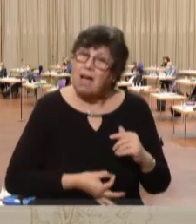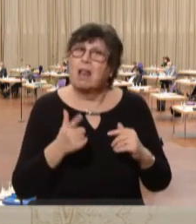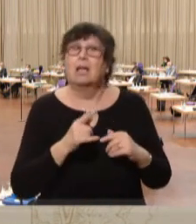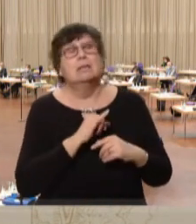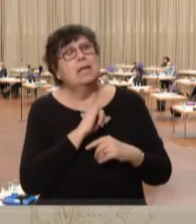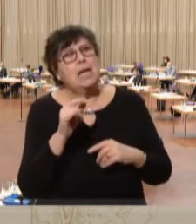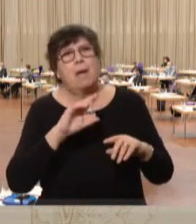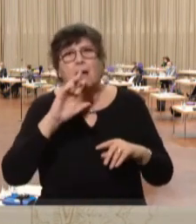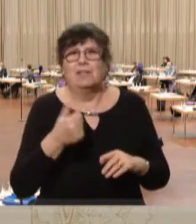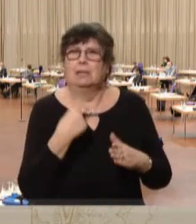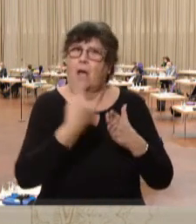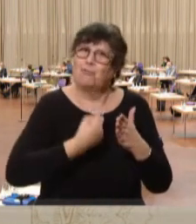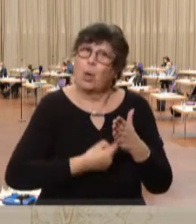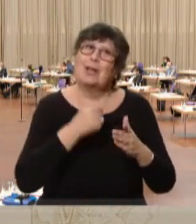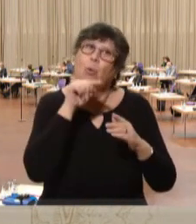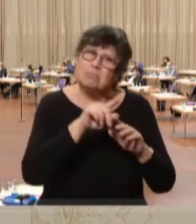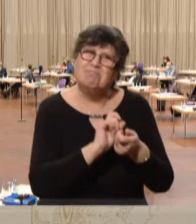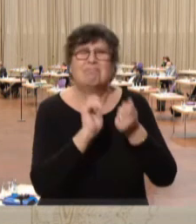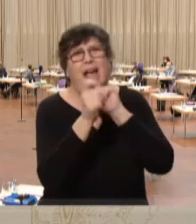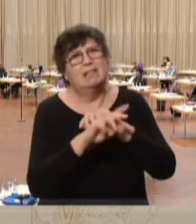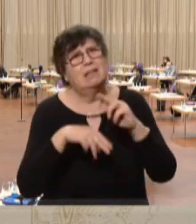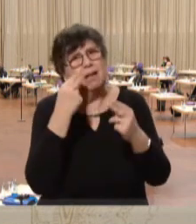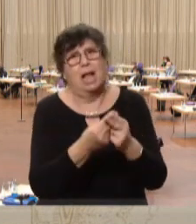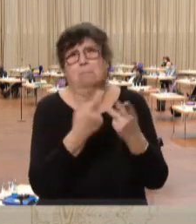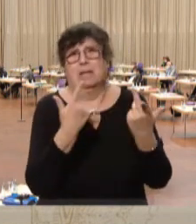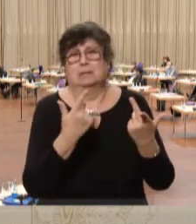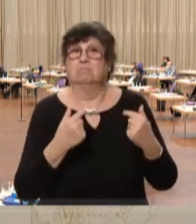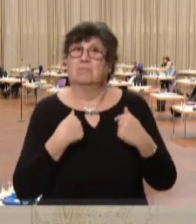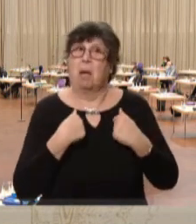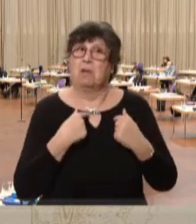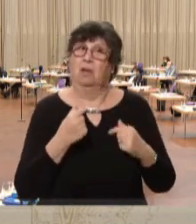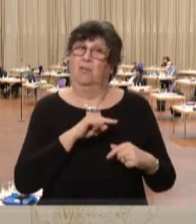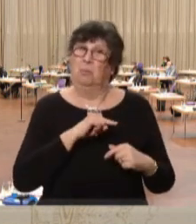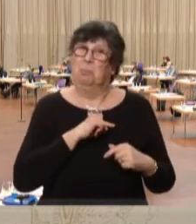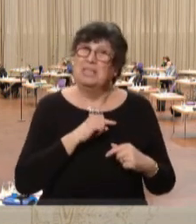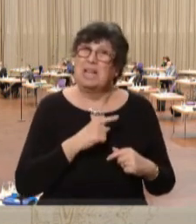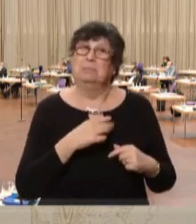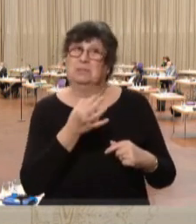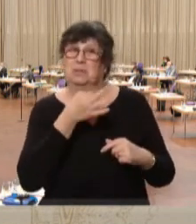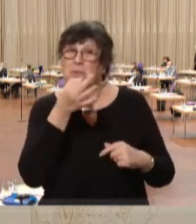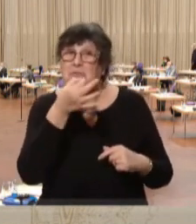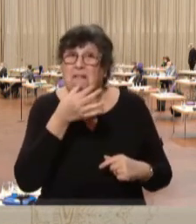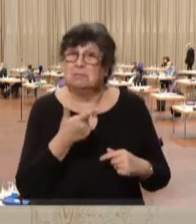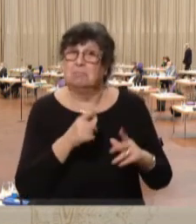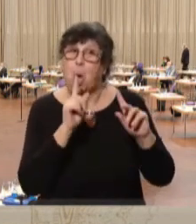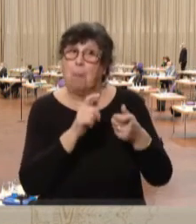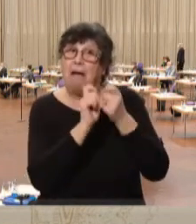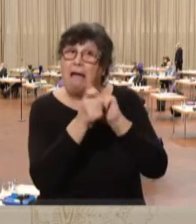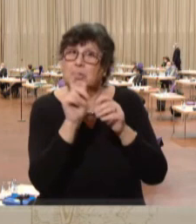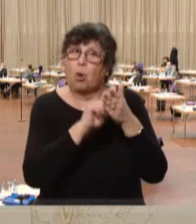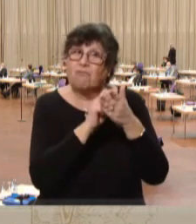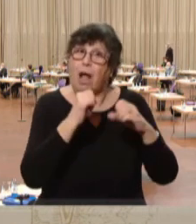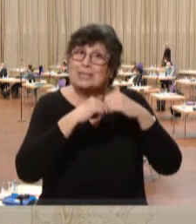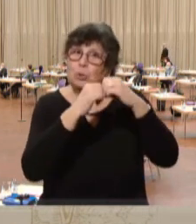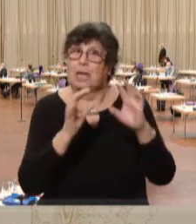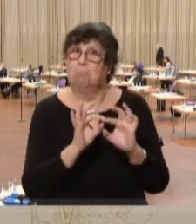auch immer wieder die Forderung auf, das zu ändern. Die Frage, die wir uns stellen, ist aber, macht eine solche Änderung das Wahlsystem besser